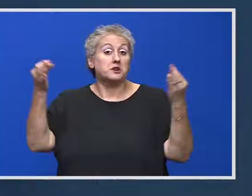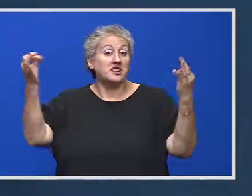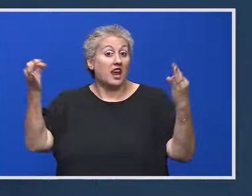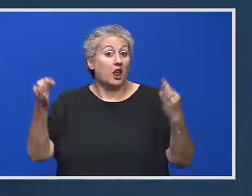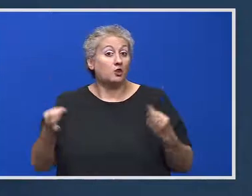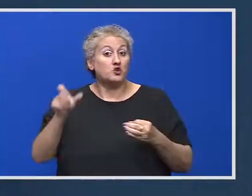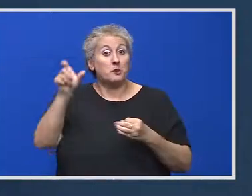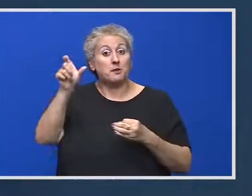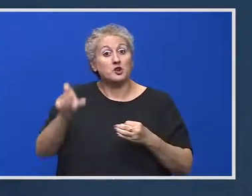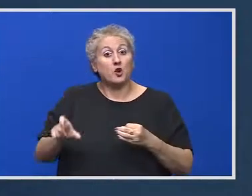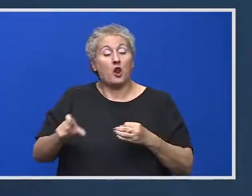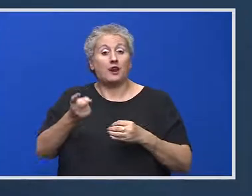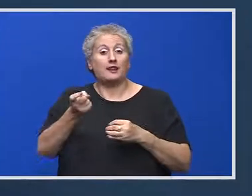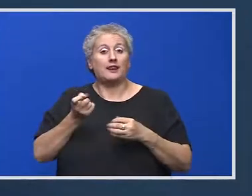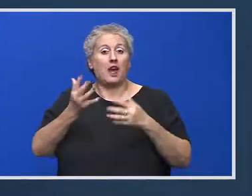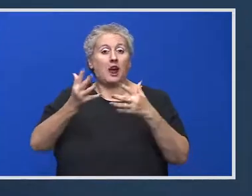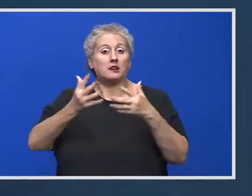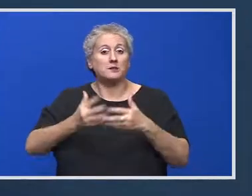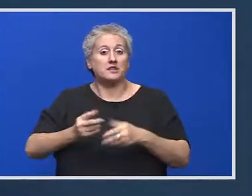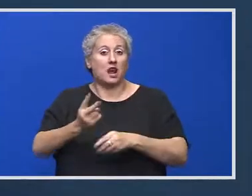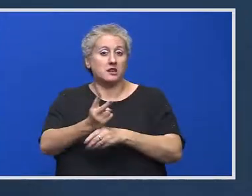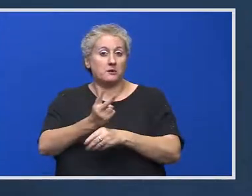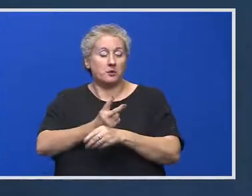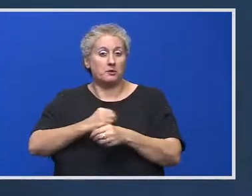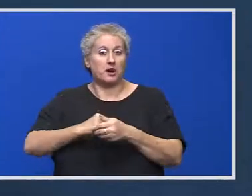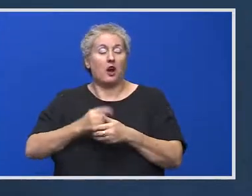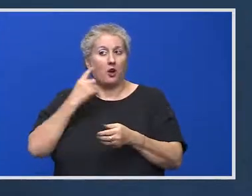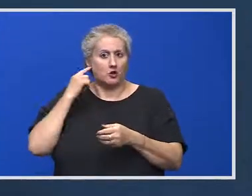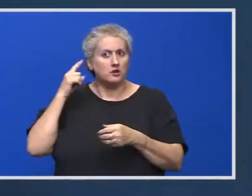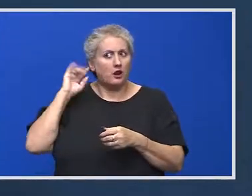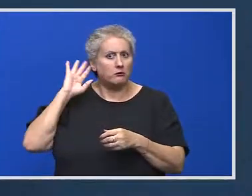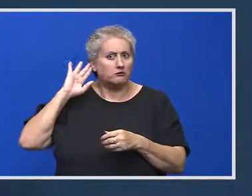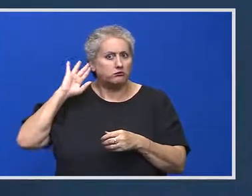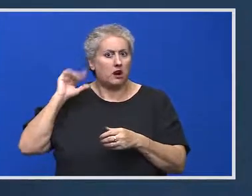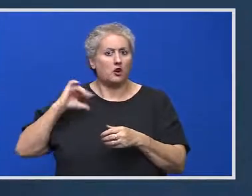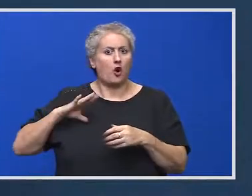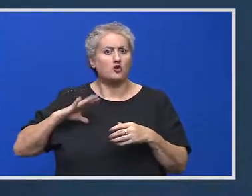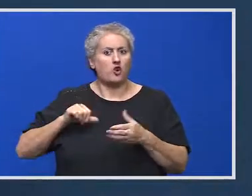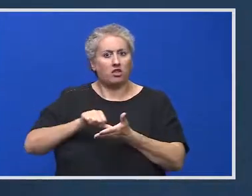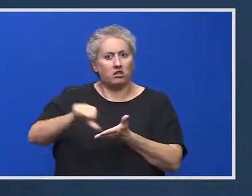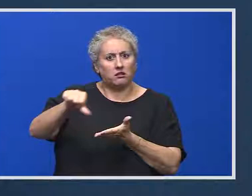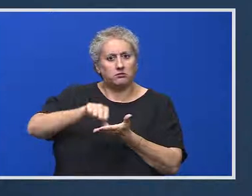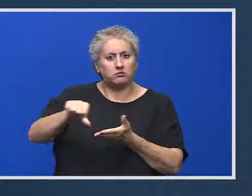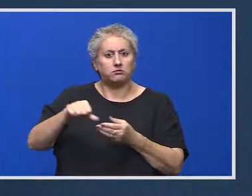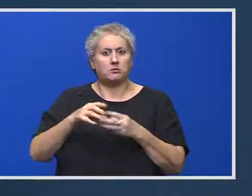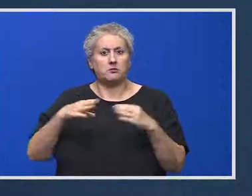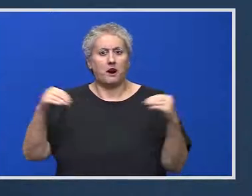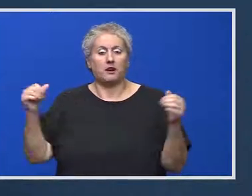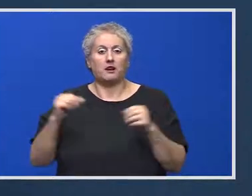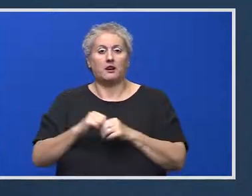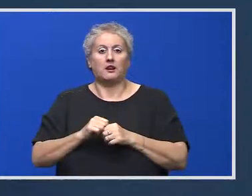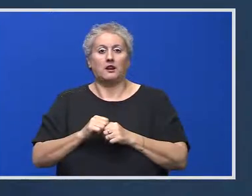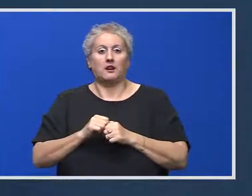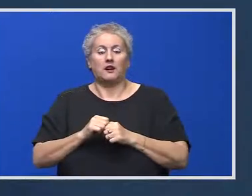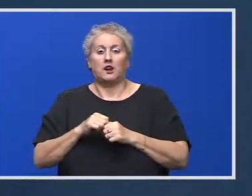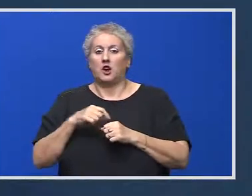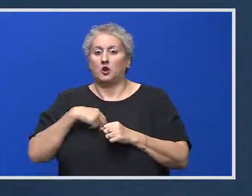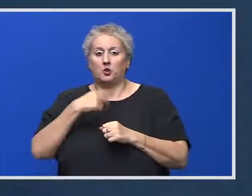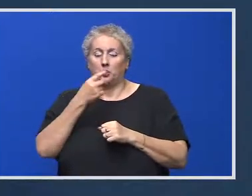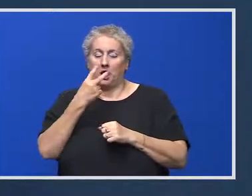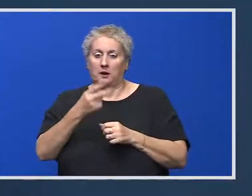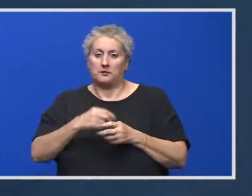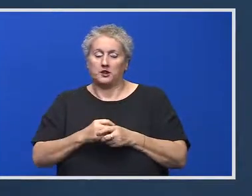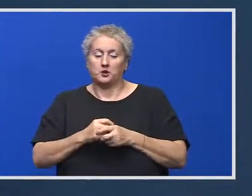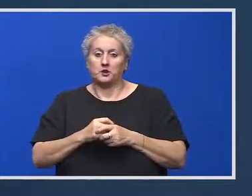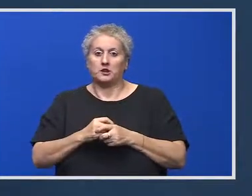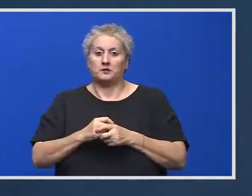măsuri? Vor urma și alte ministere în care vor fi concedieri masive? Cred că citiți puțin greșit de organizarea. Nu am văzut